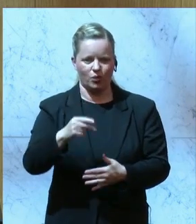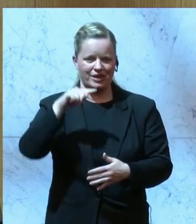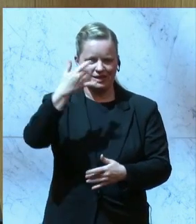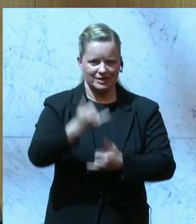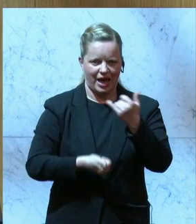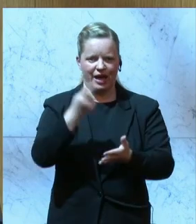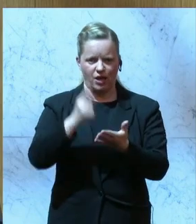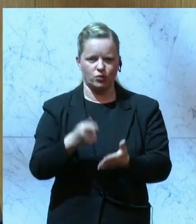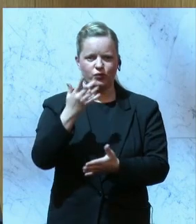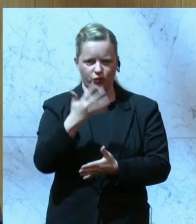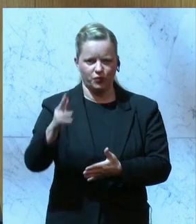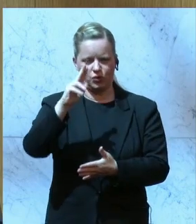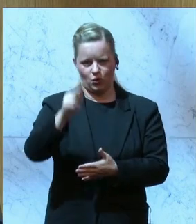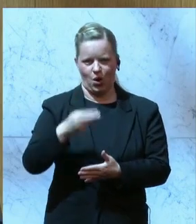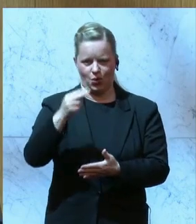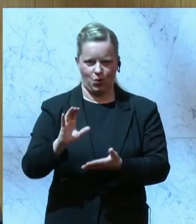.500 Euro.